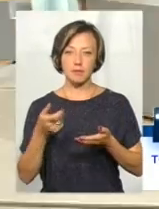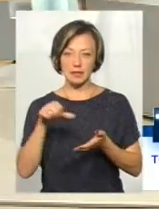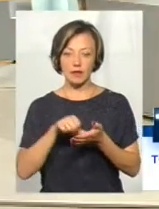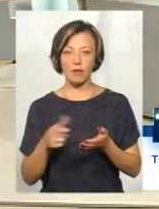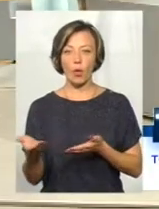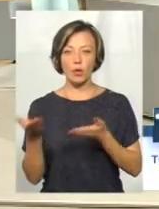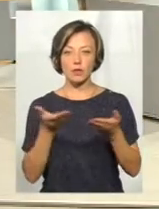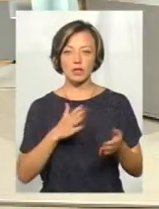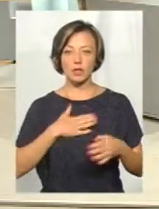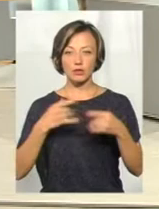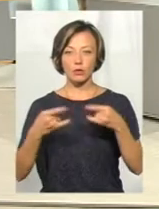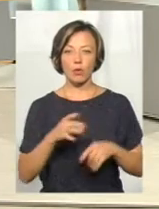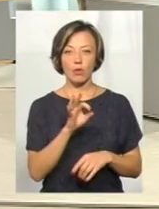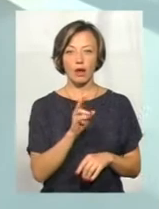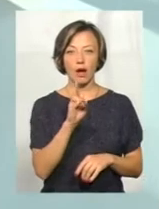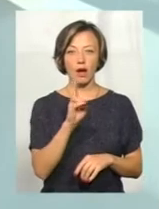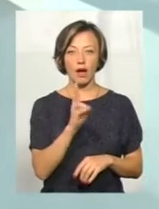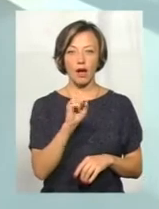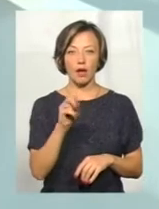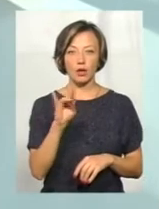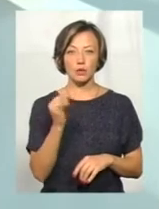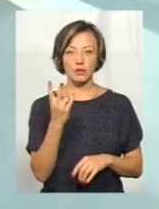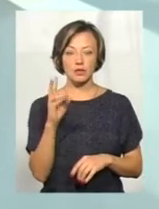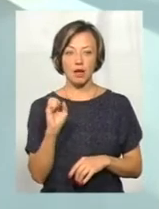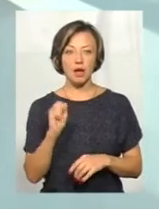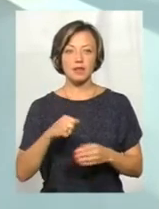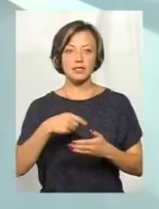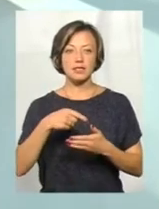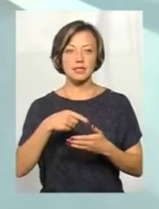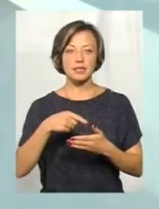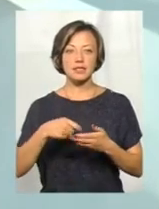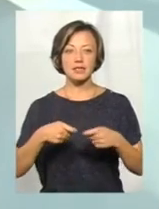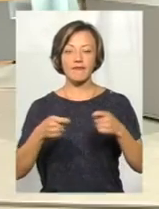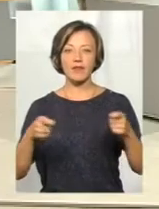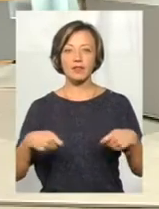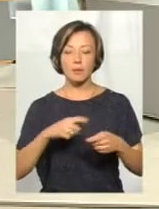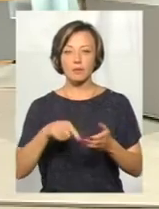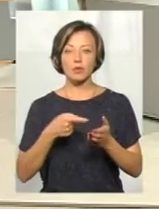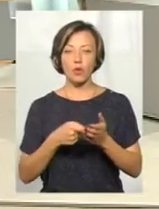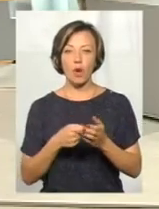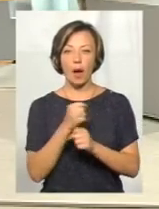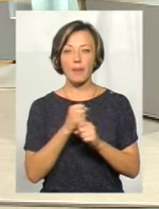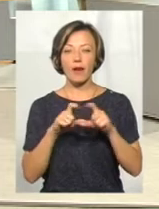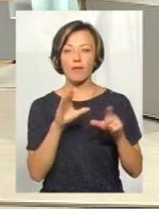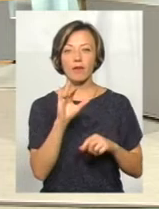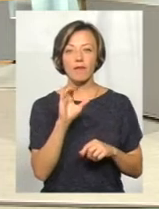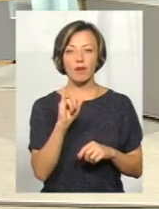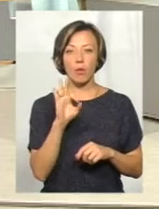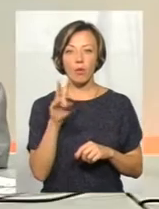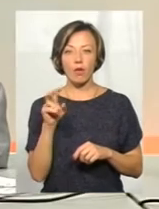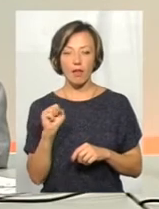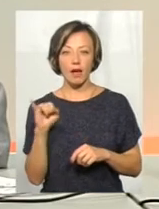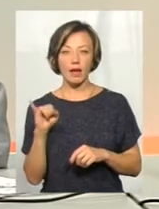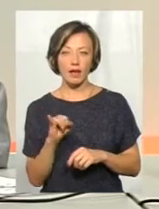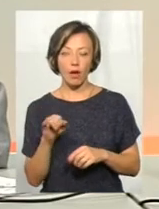нашій студії сьогодні пані Ольга Кадуцька, завідувача міською комунальною аптекою Віола, та Вікторія Олійник, головний спеціаліст сектору контролю